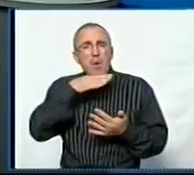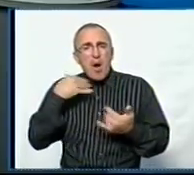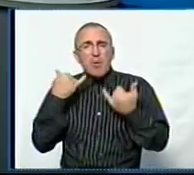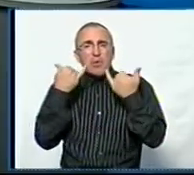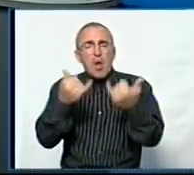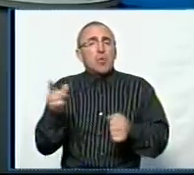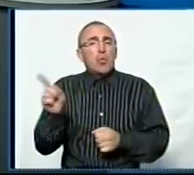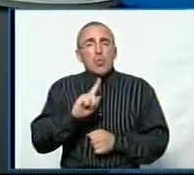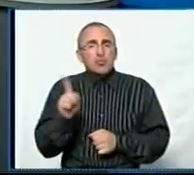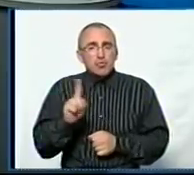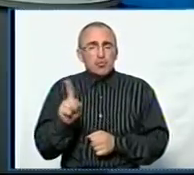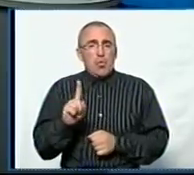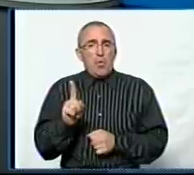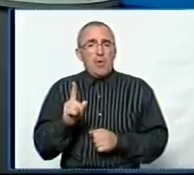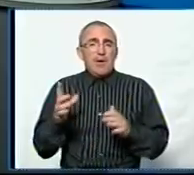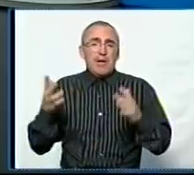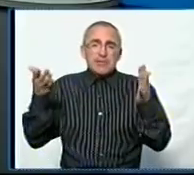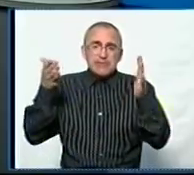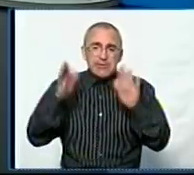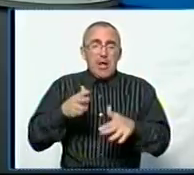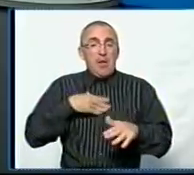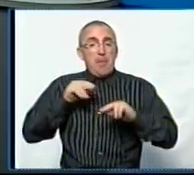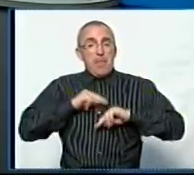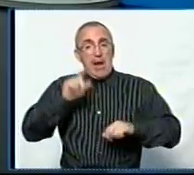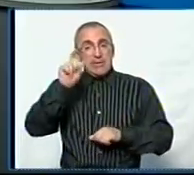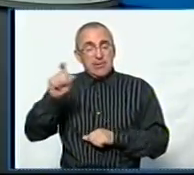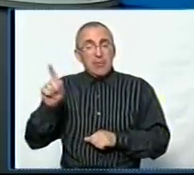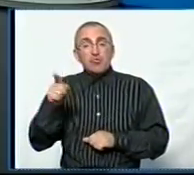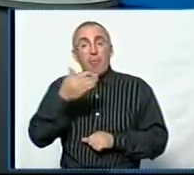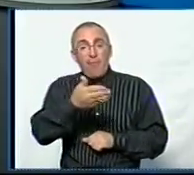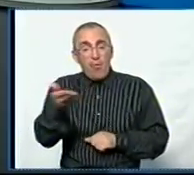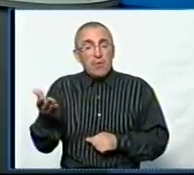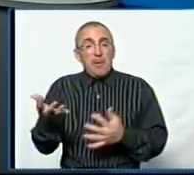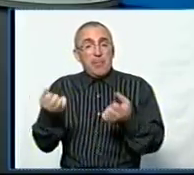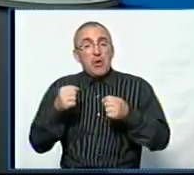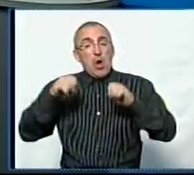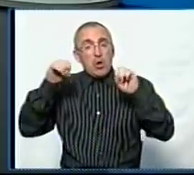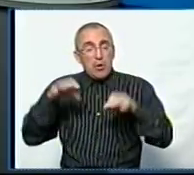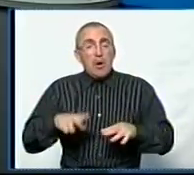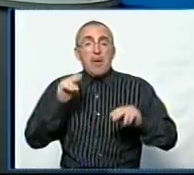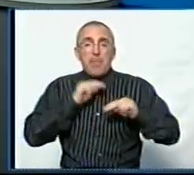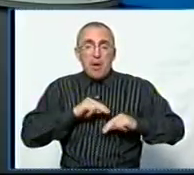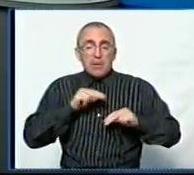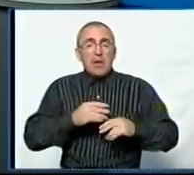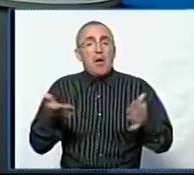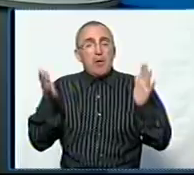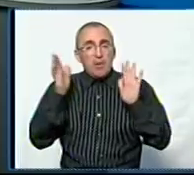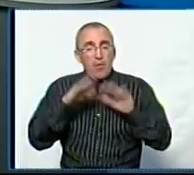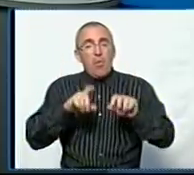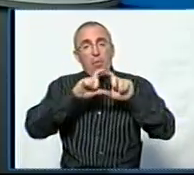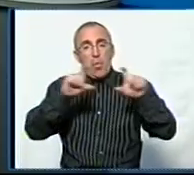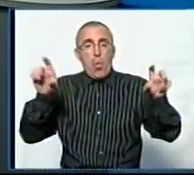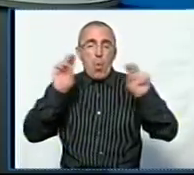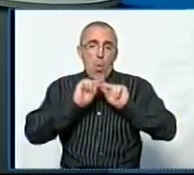того, щоб залишити наших працівників, щоб вони прийняли для себе рішення працювати, залишитись в галузі